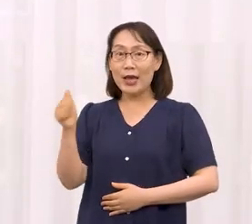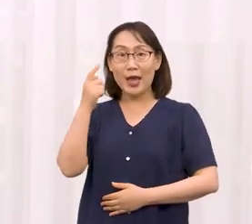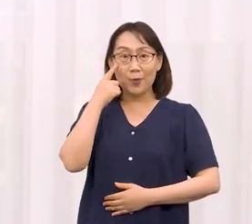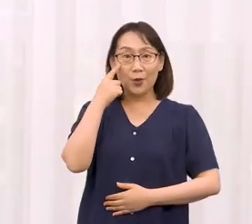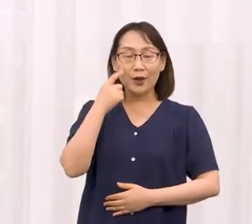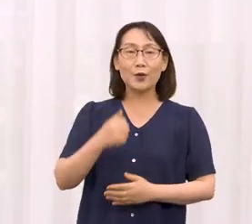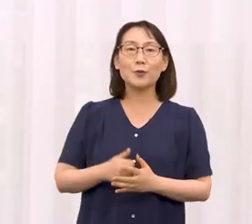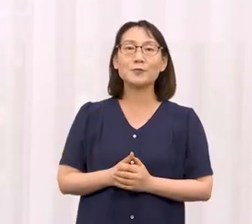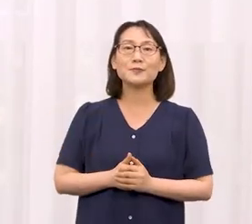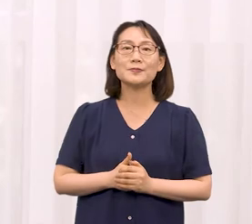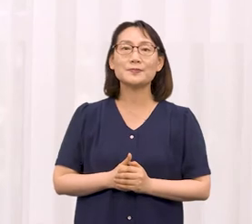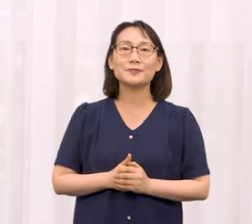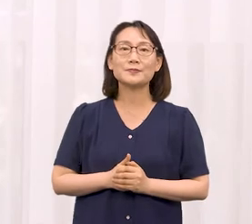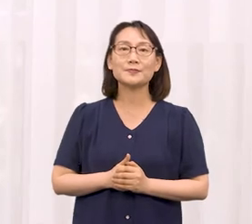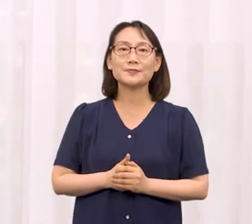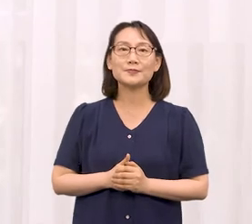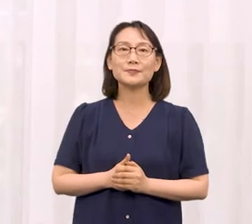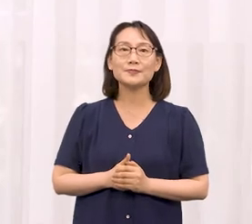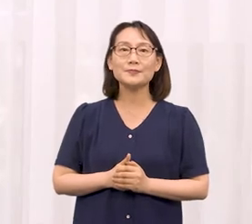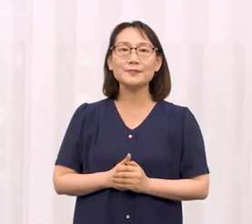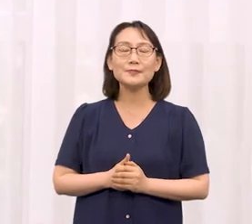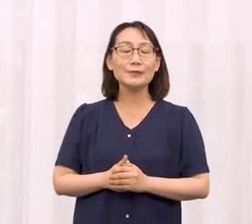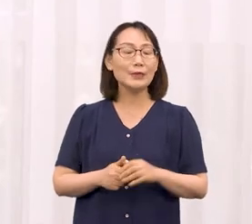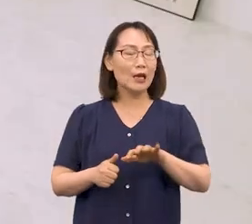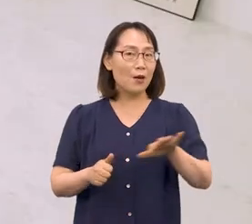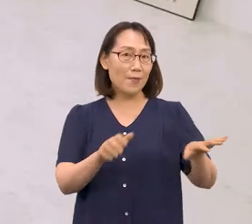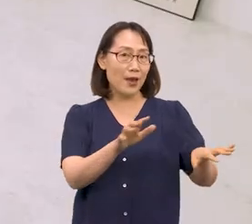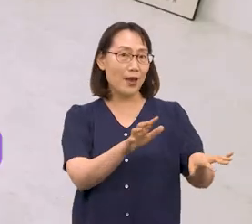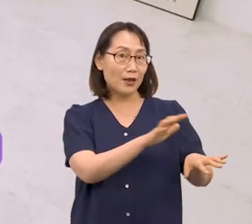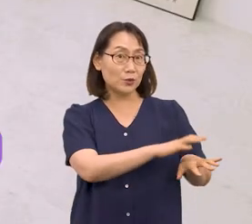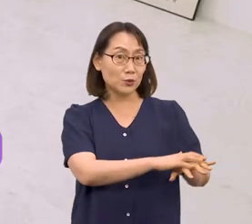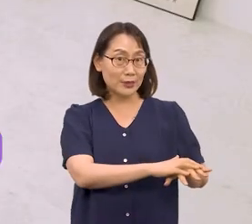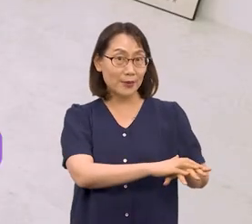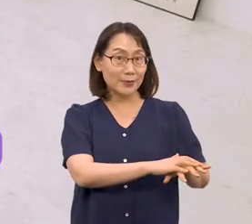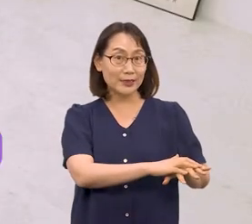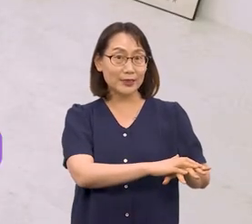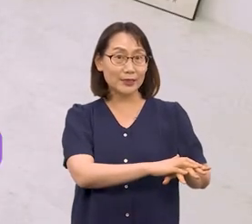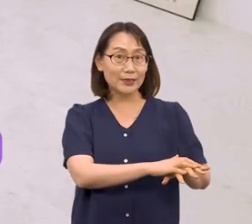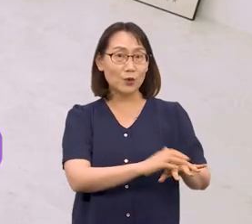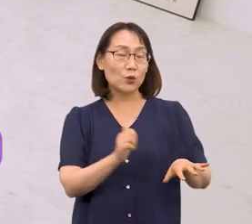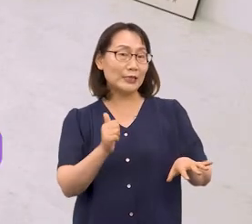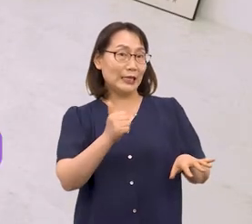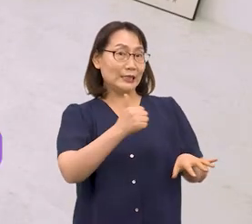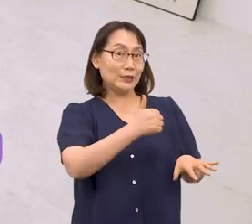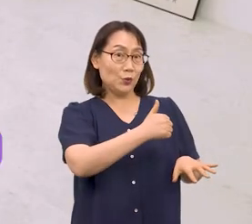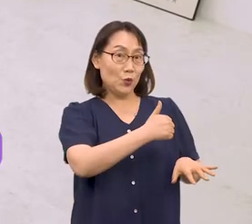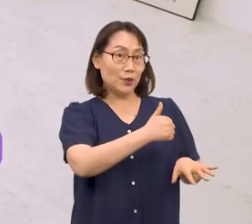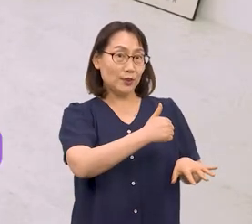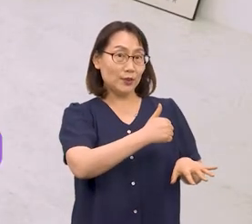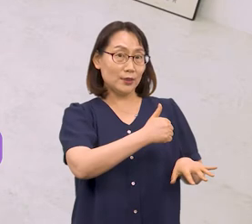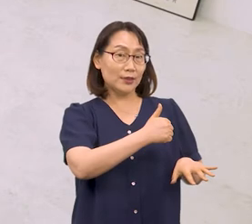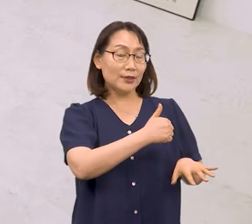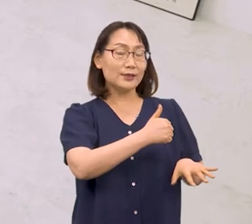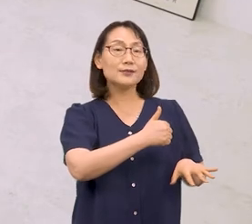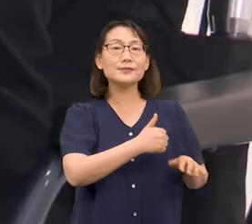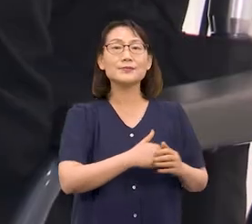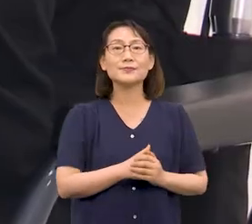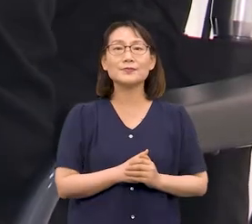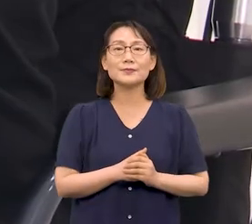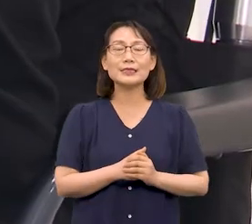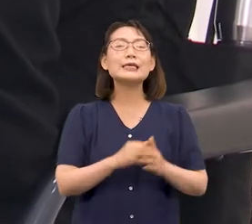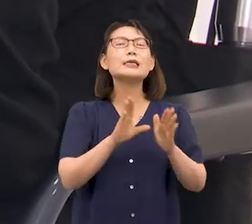진행해보도록 하겠습니다. 옆에 있는 의자 손잡이를 잡고 상체를 돌리면 되는 동작인데요.